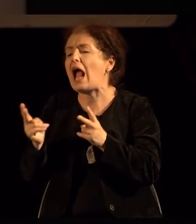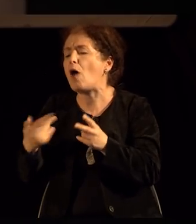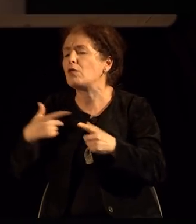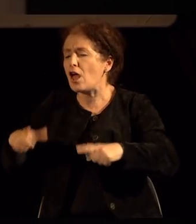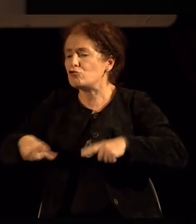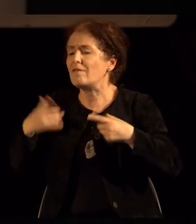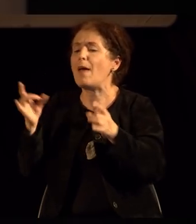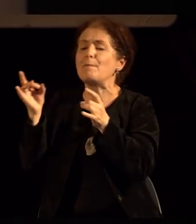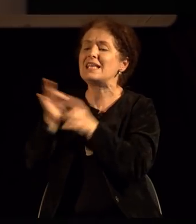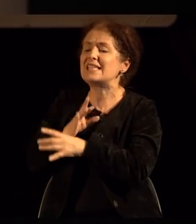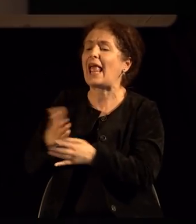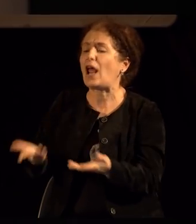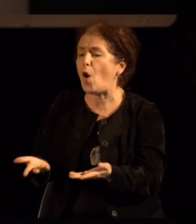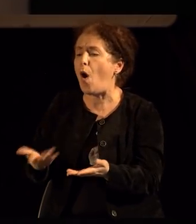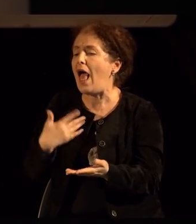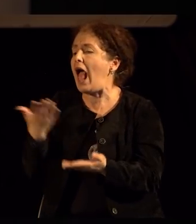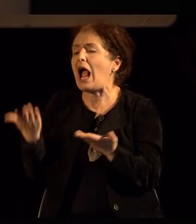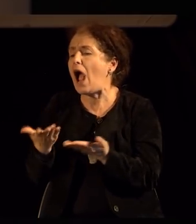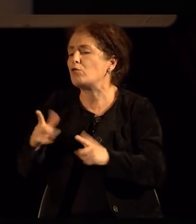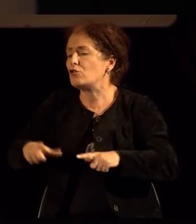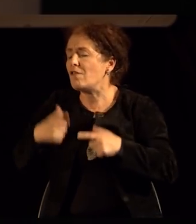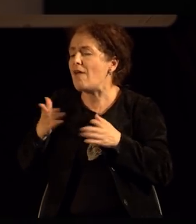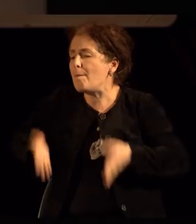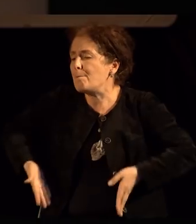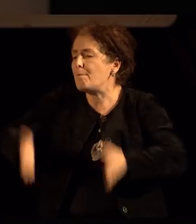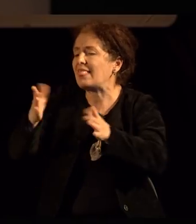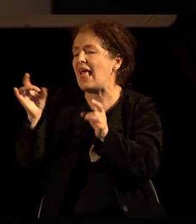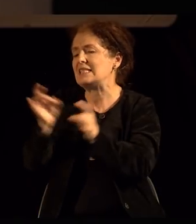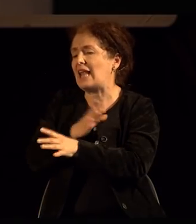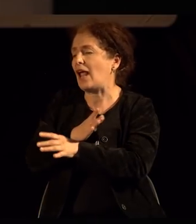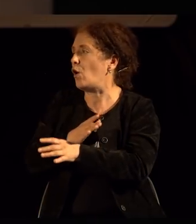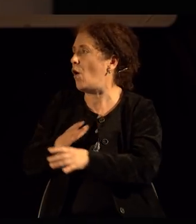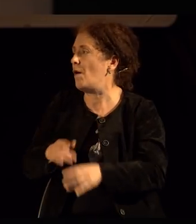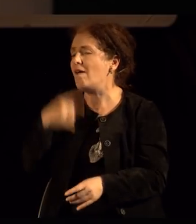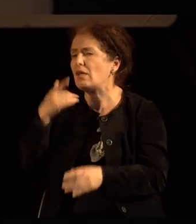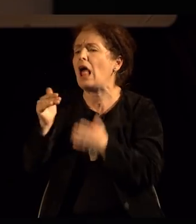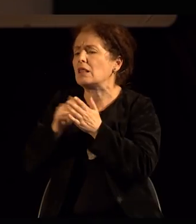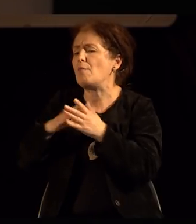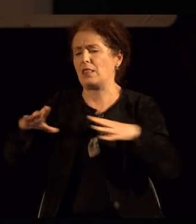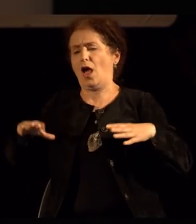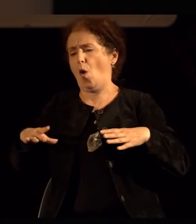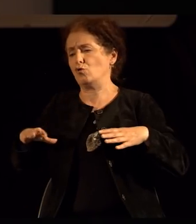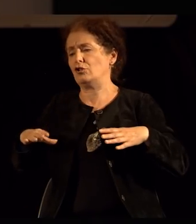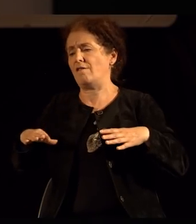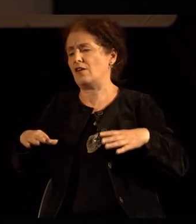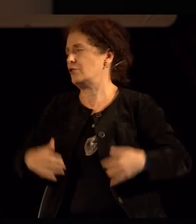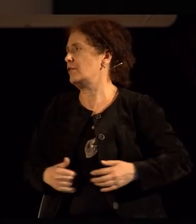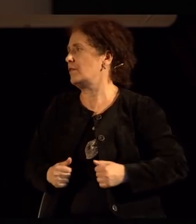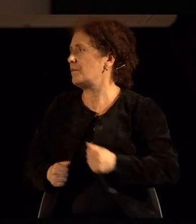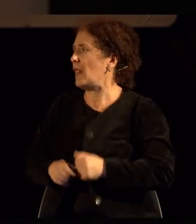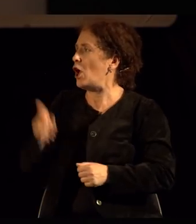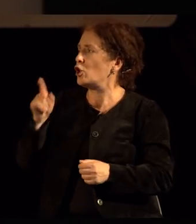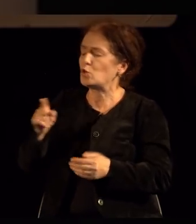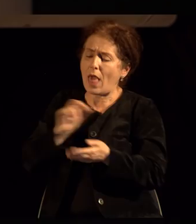веле како сречен живот? Тој веле да се ужива во задоволство. И тој си